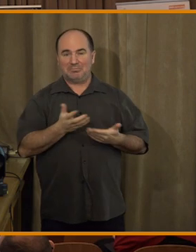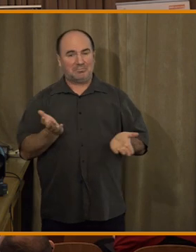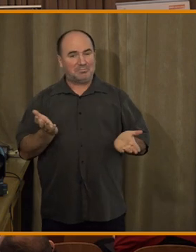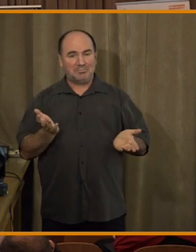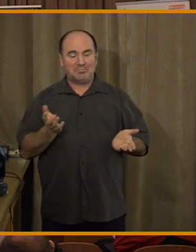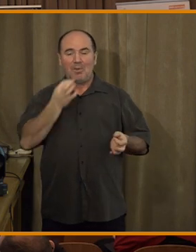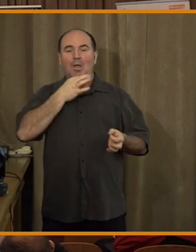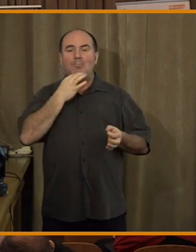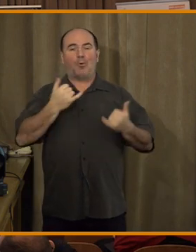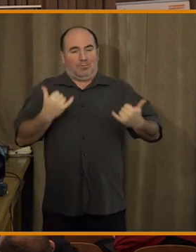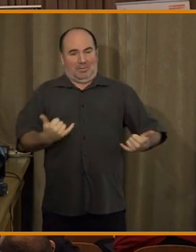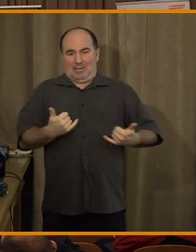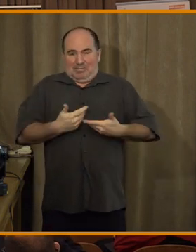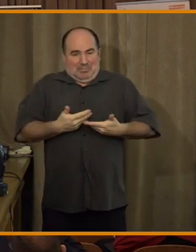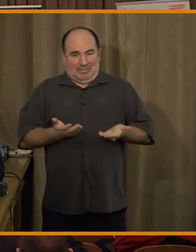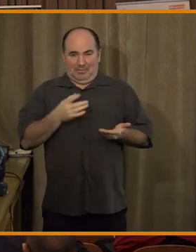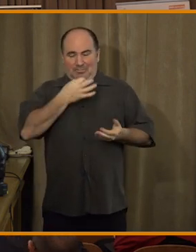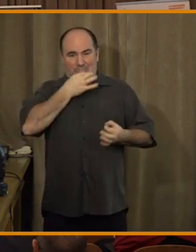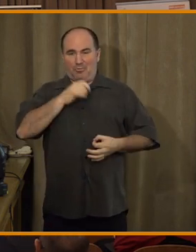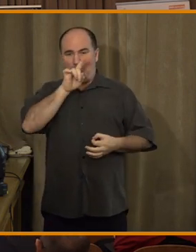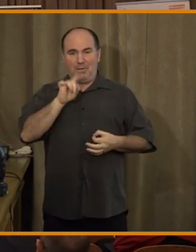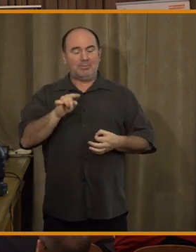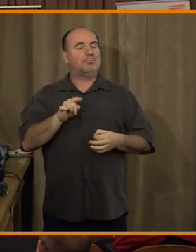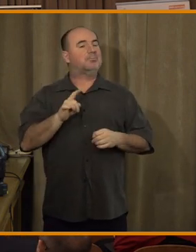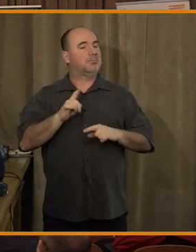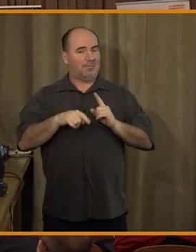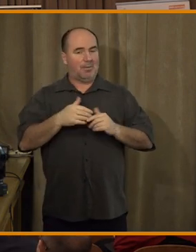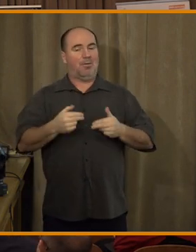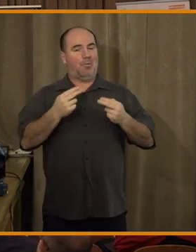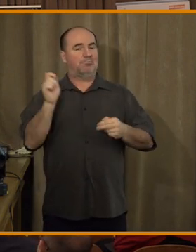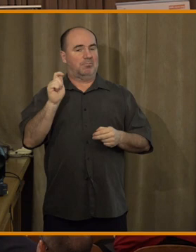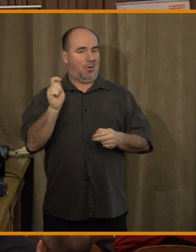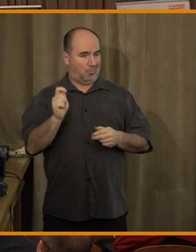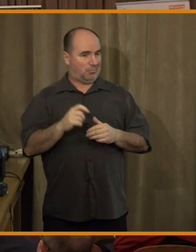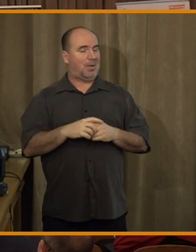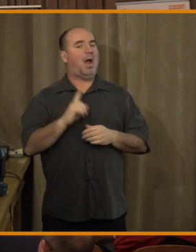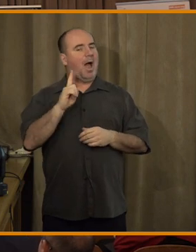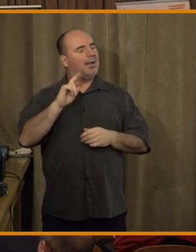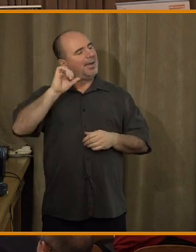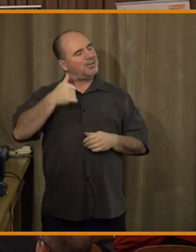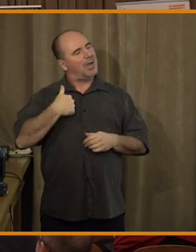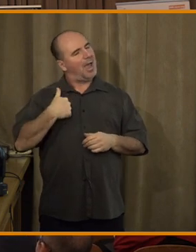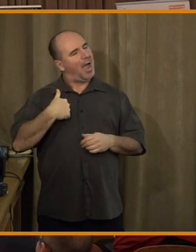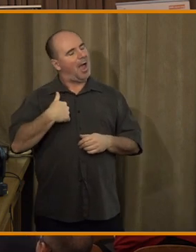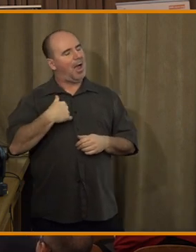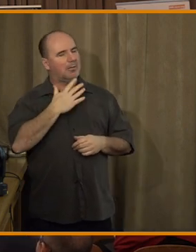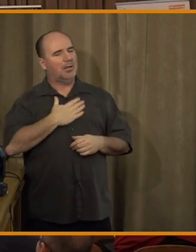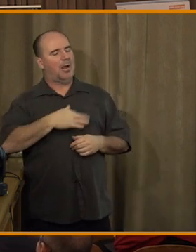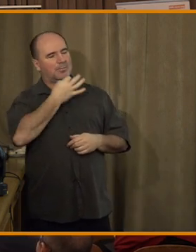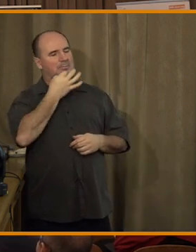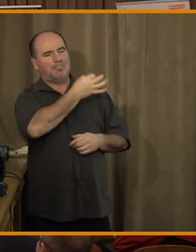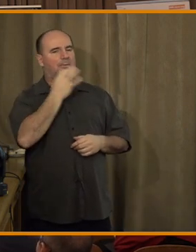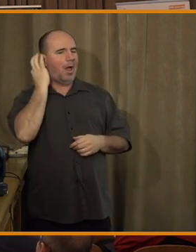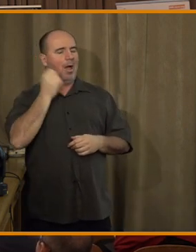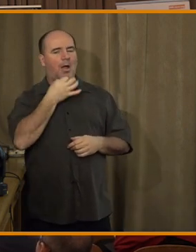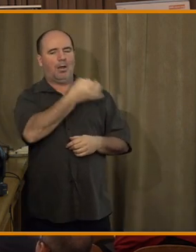předpokládám, že případně potom v pauze. Velmi stručně. Mě by ještě zajímalo, mluvili jste o tom, co děláte